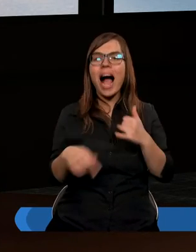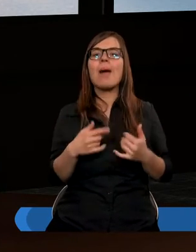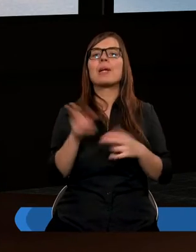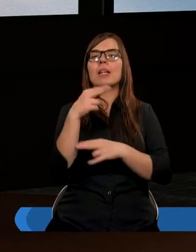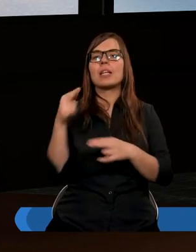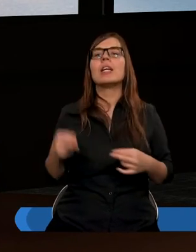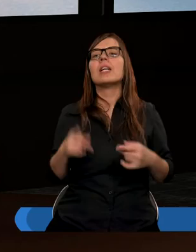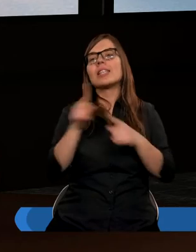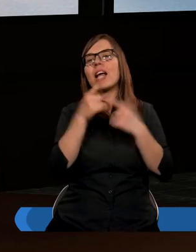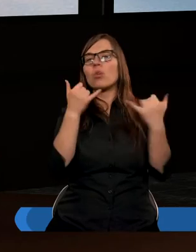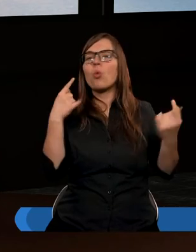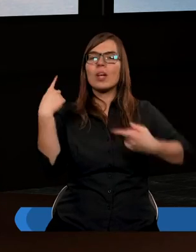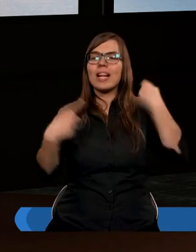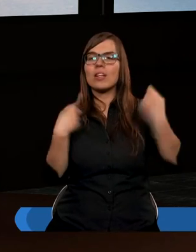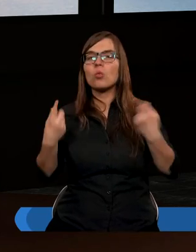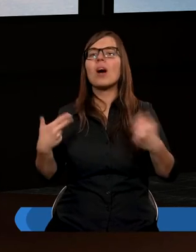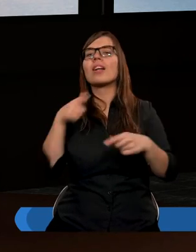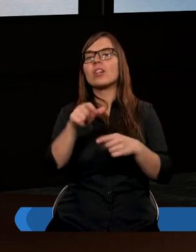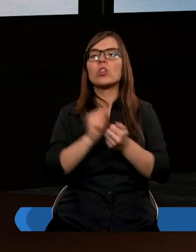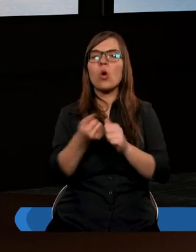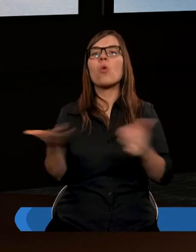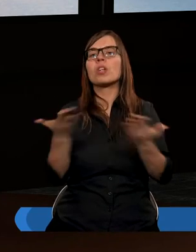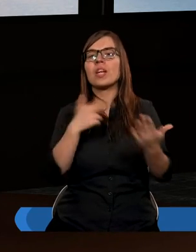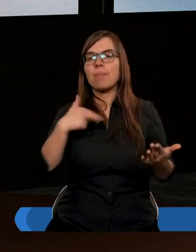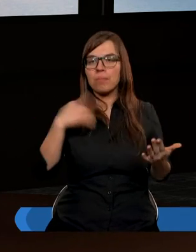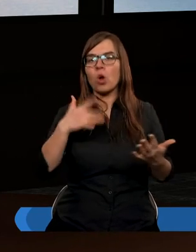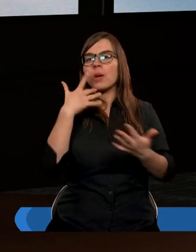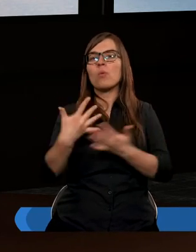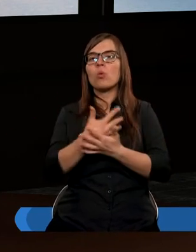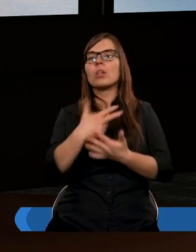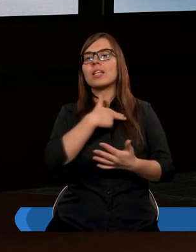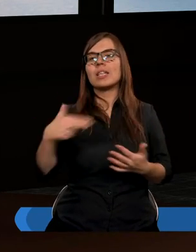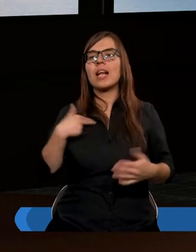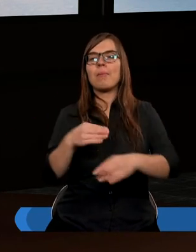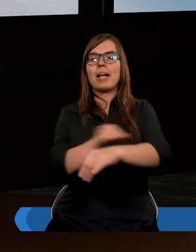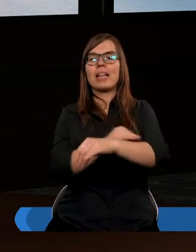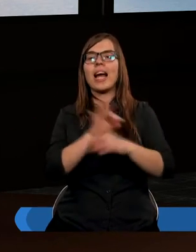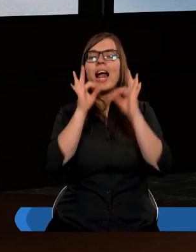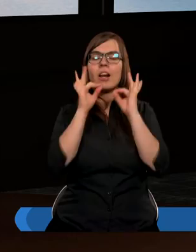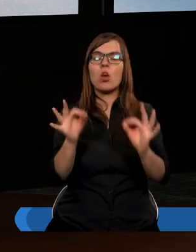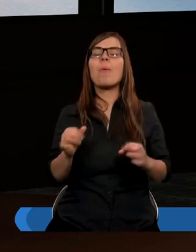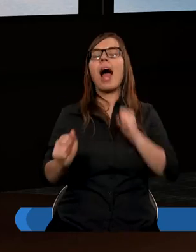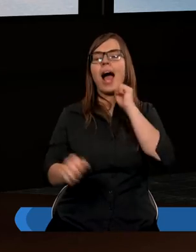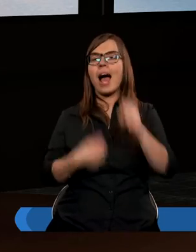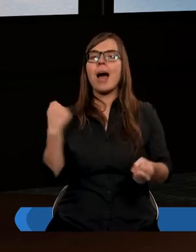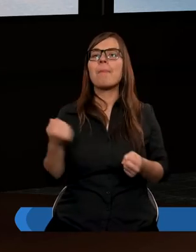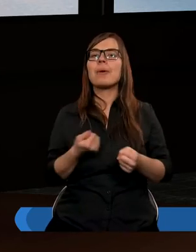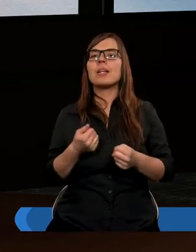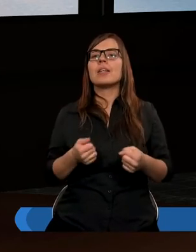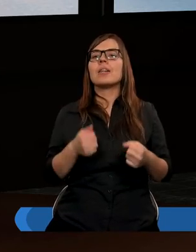Czy takie różne sytuacje są, gdzie my możemy użyć nasze materialne dobra, aby